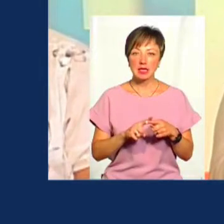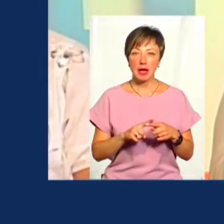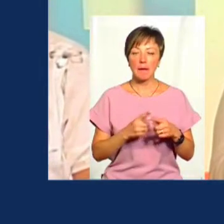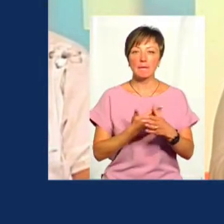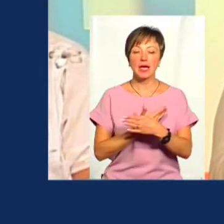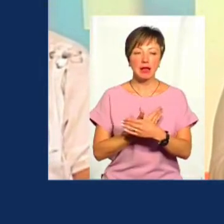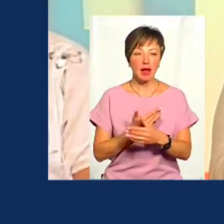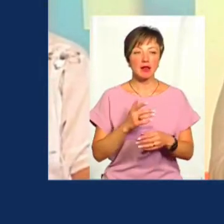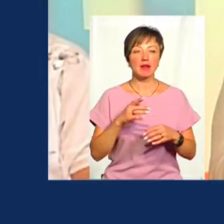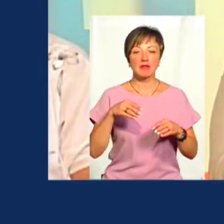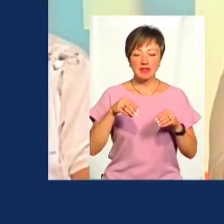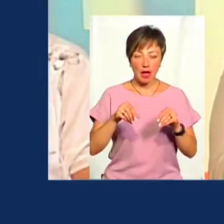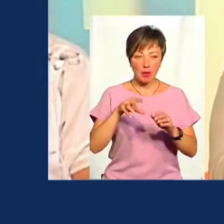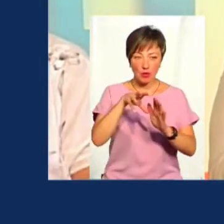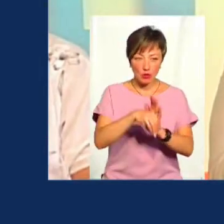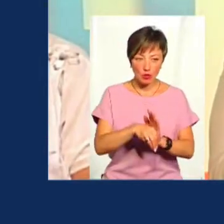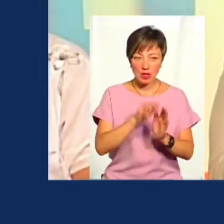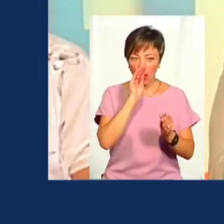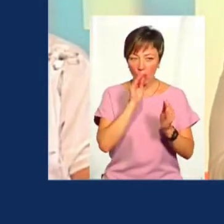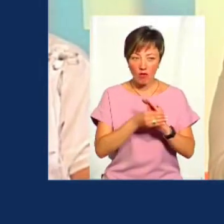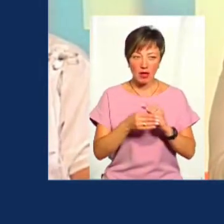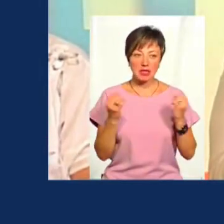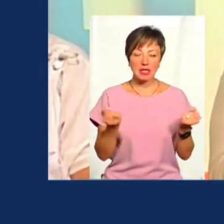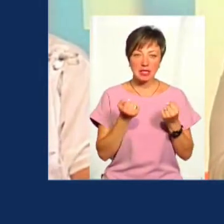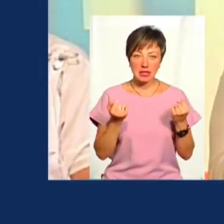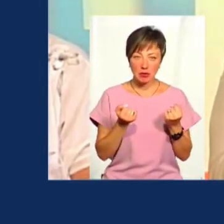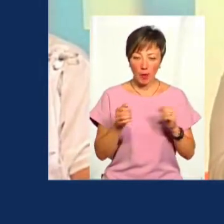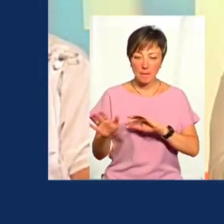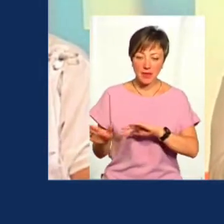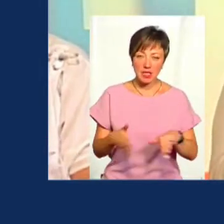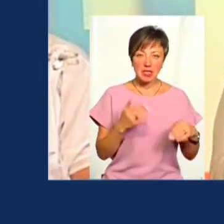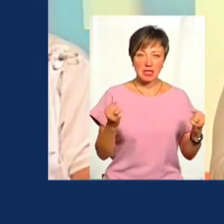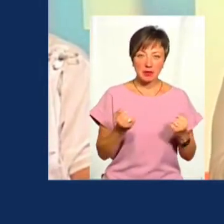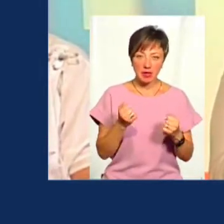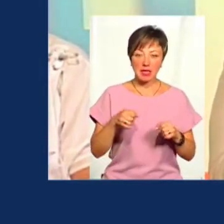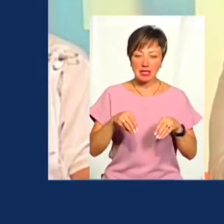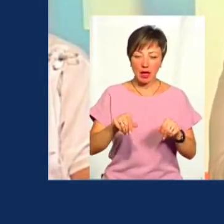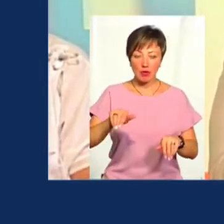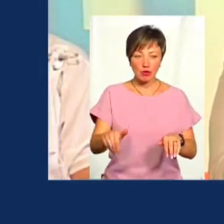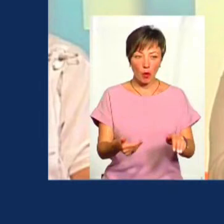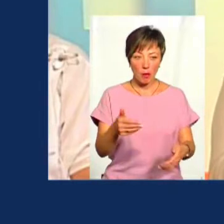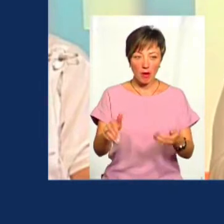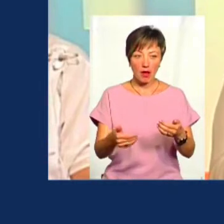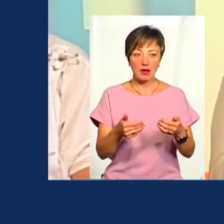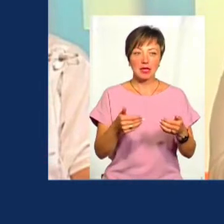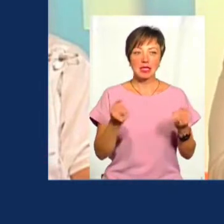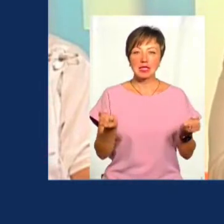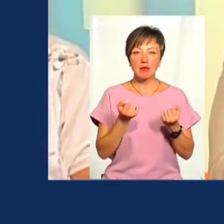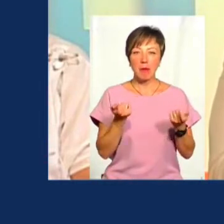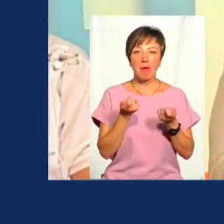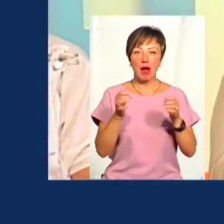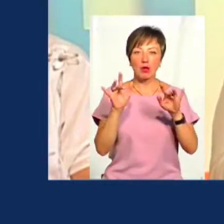метелики в землю заховалися на зиму, щоб пережити зиму. Ми землю цю скопали. Зима